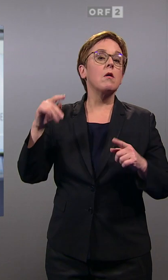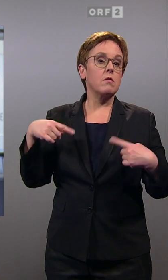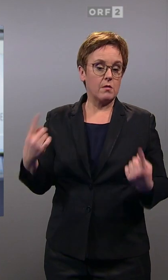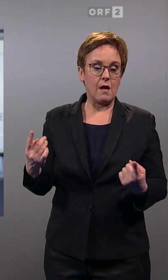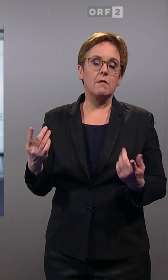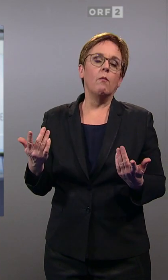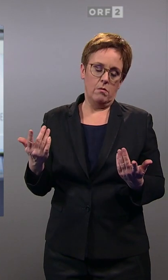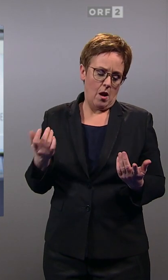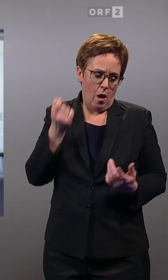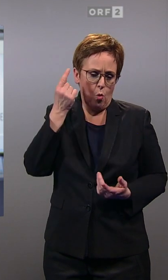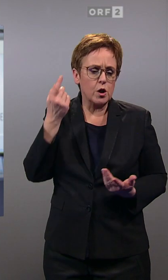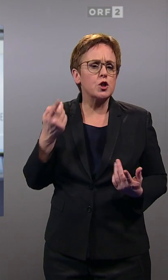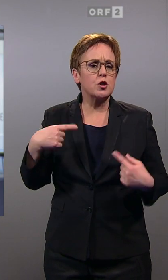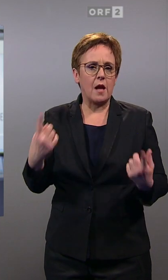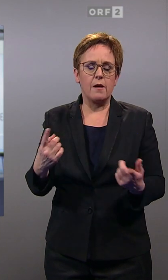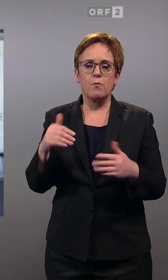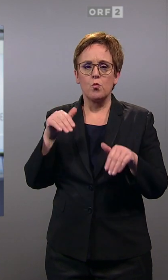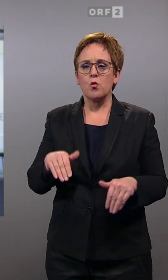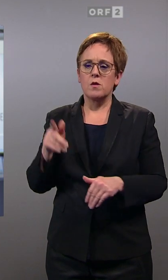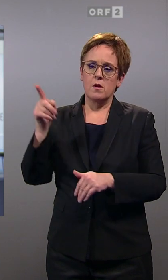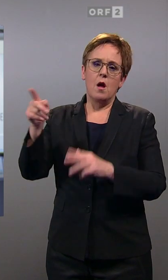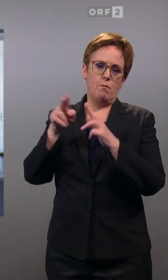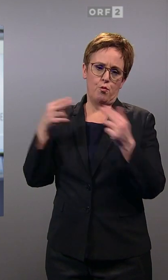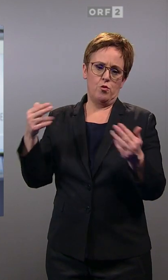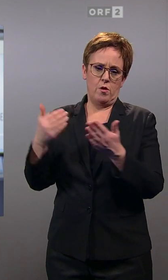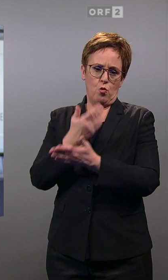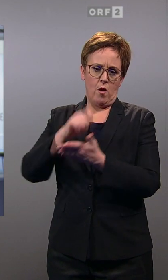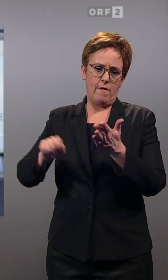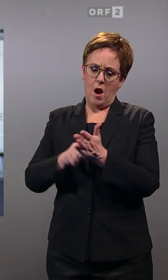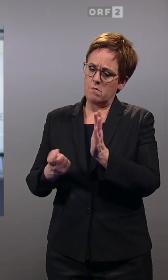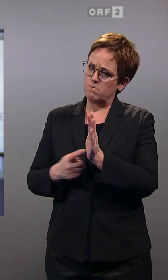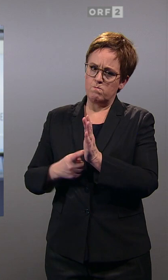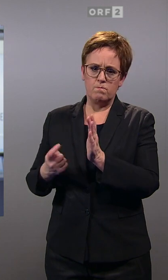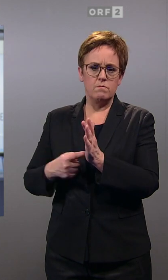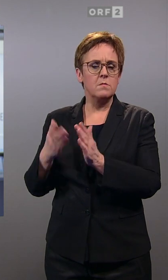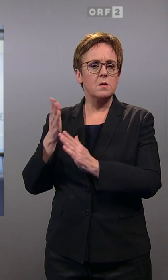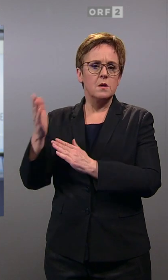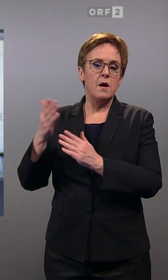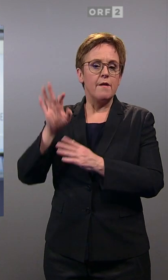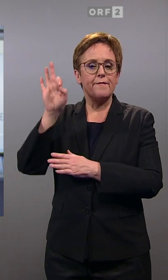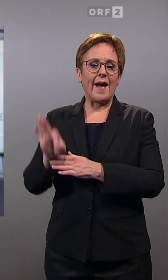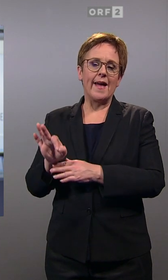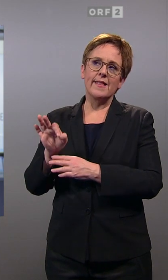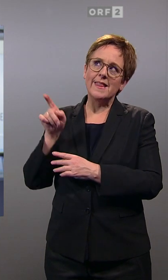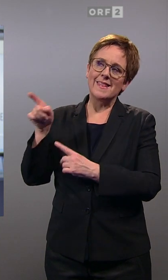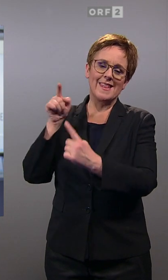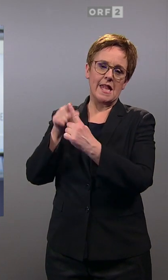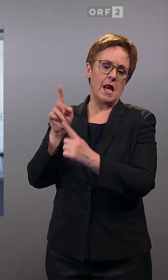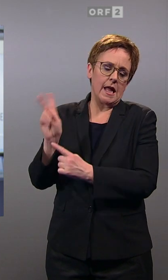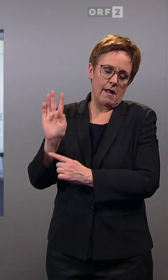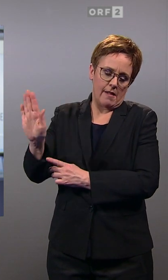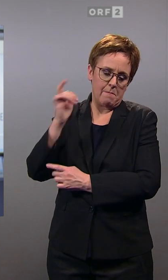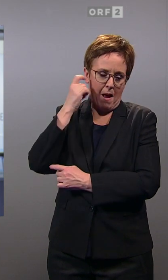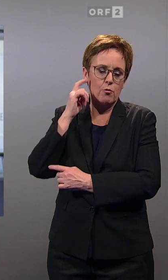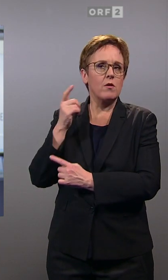wäre der nächste Schritt, dass es auch Neuwahlen im Bund geben wird, der Weg frei für einen freiheitlichen Bundeskanzler. So sieht es zumindest